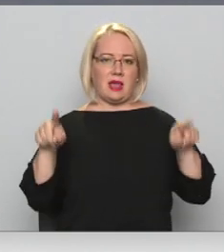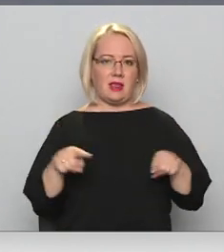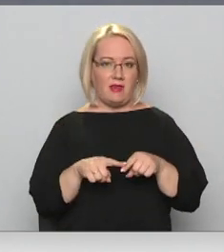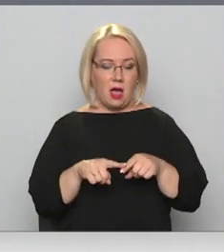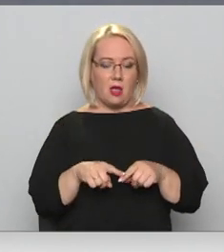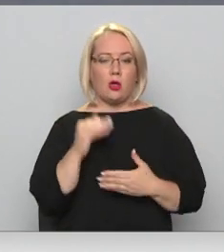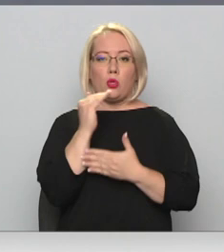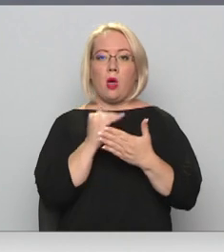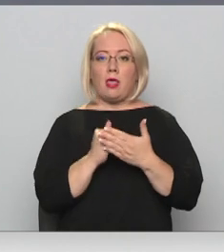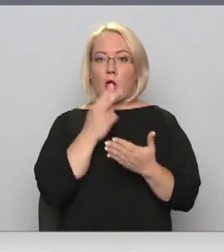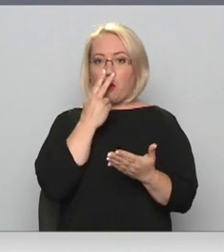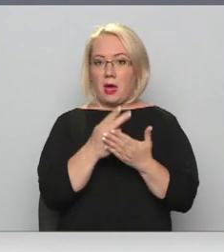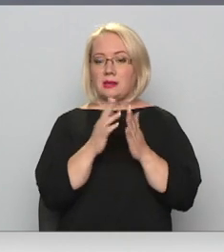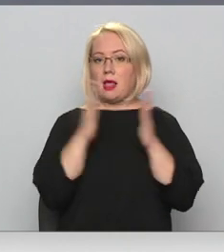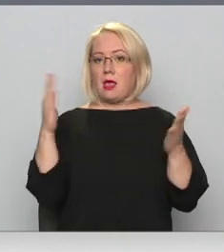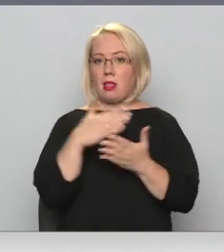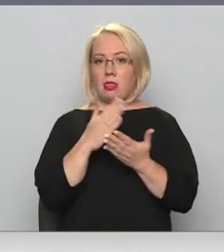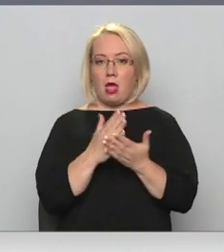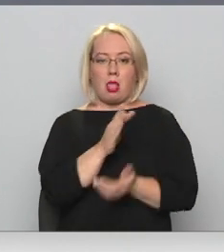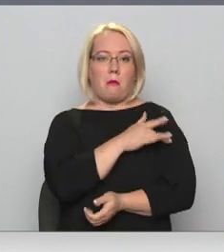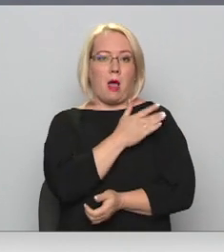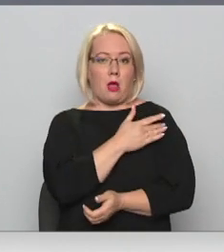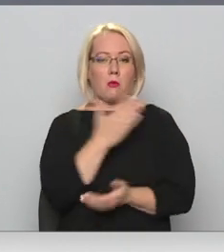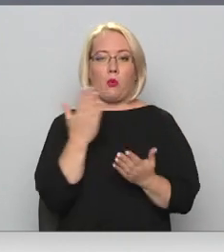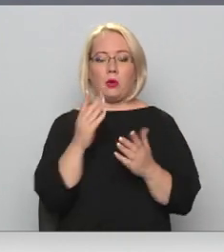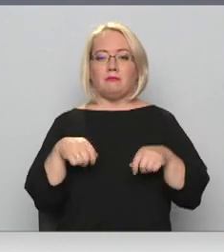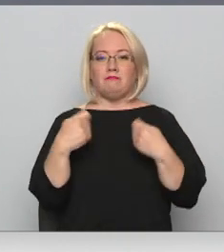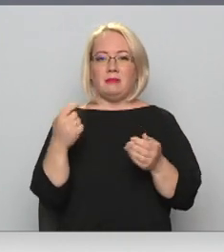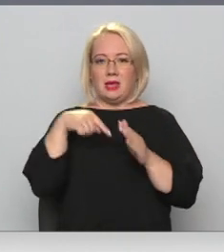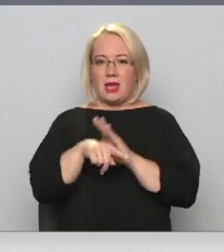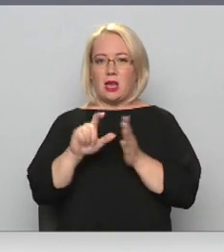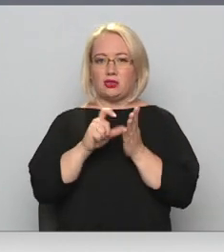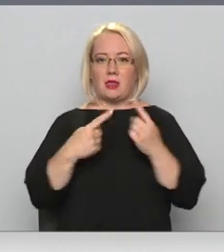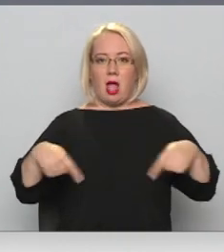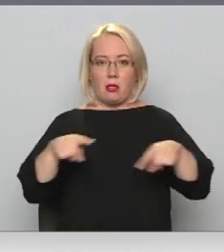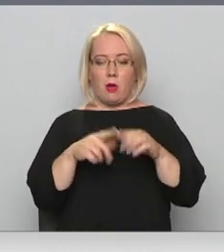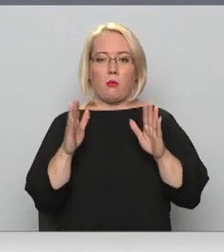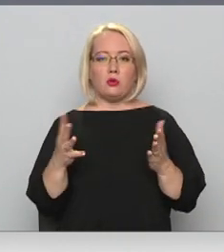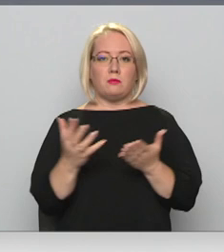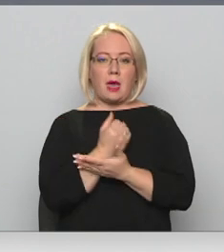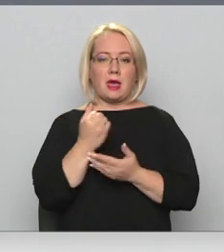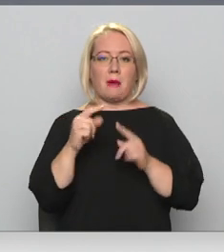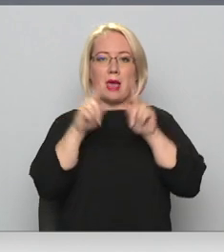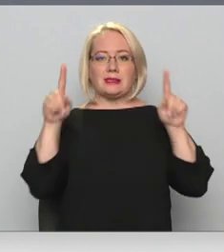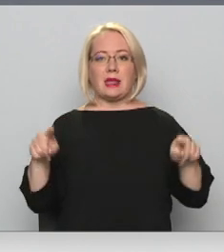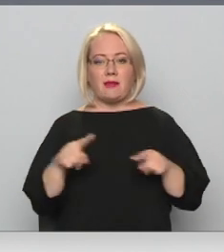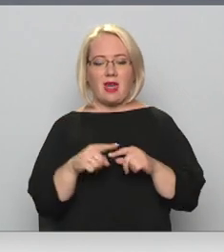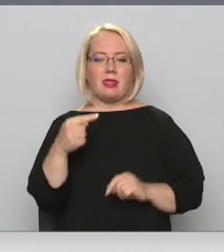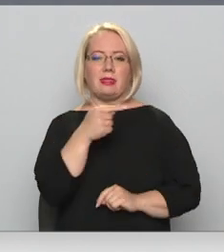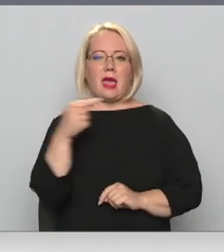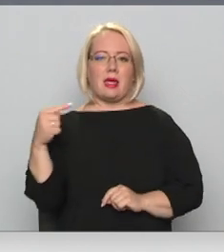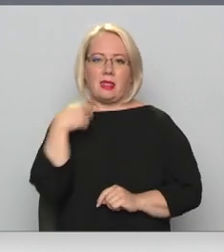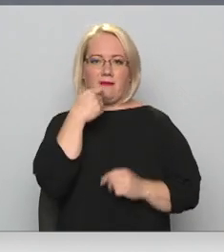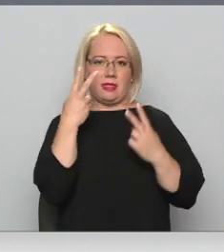Noteikumi arī paredz, ka lielākā daļa pakalpojumu, kas tiek sniegt iekštelpās, būs pieejami ar certifikātu vai negatīvu testa